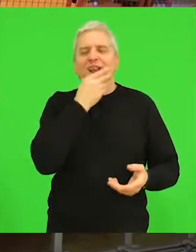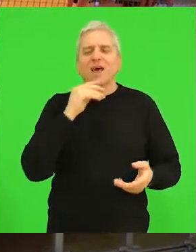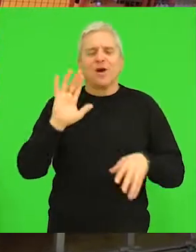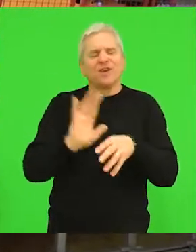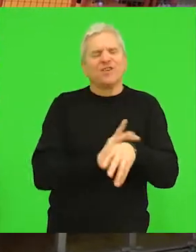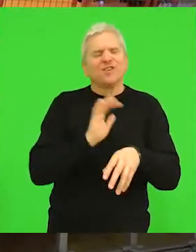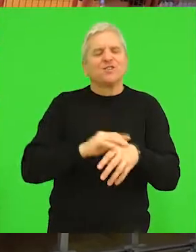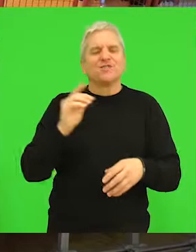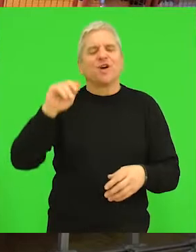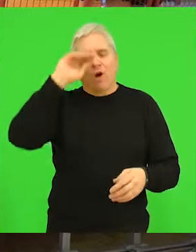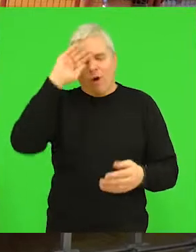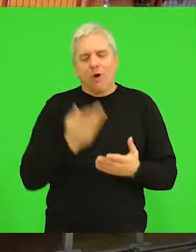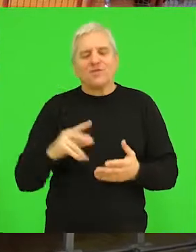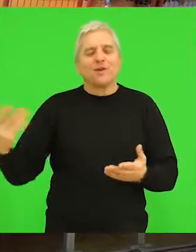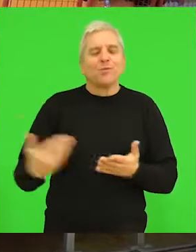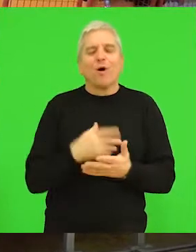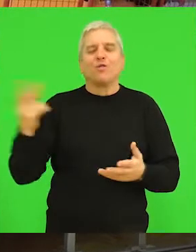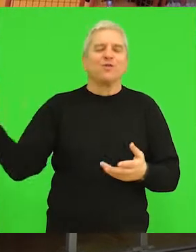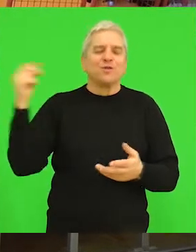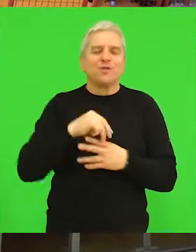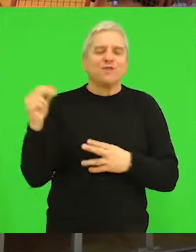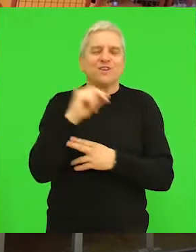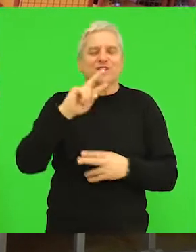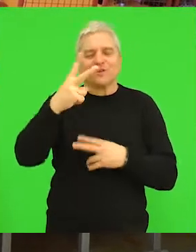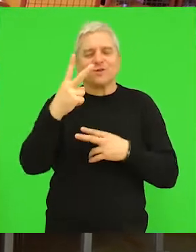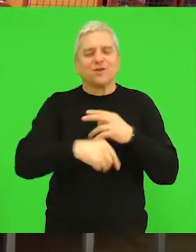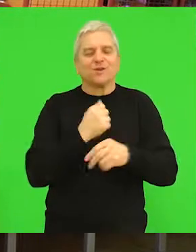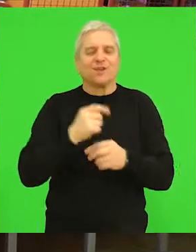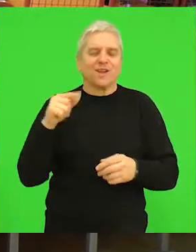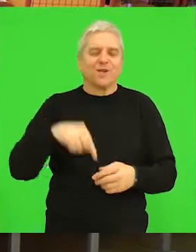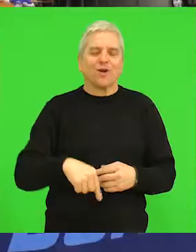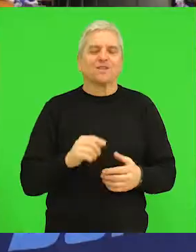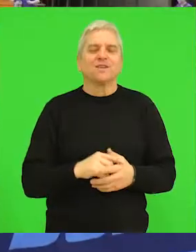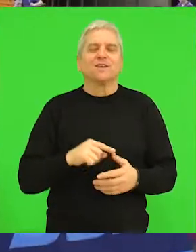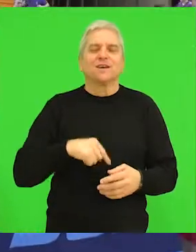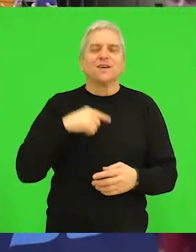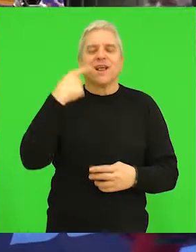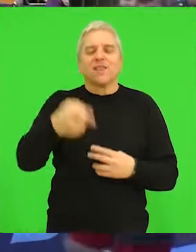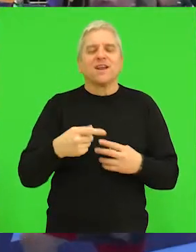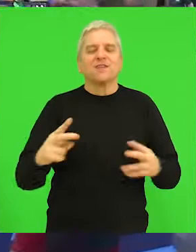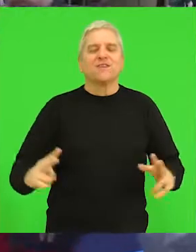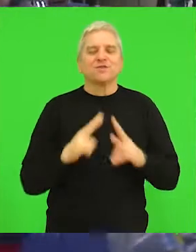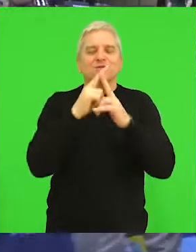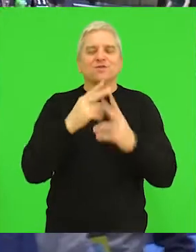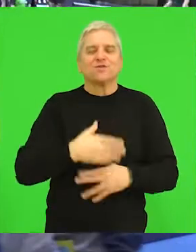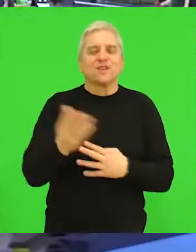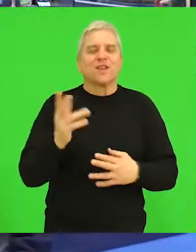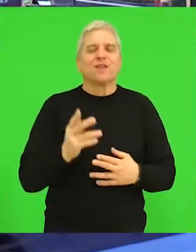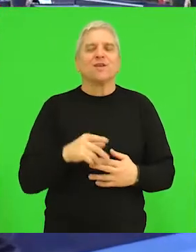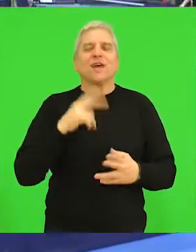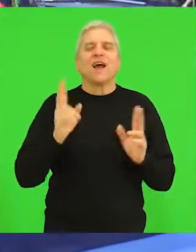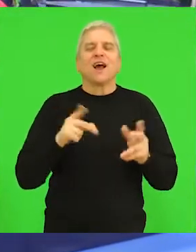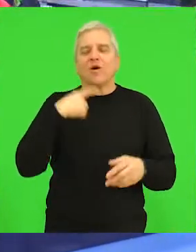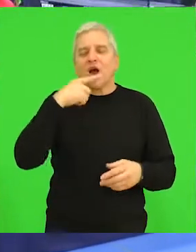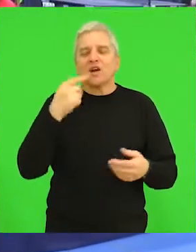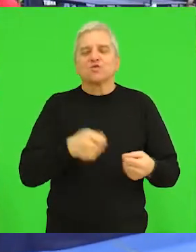iskustva na rastanku objećali ponovno i još masovnije okupljanje u gradu na Tisi naredni susret ljubitelja stonog tenisa prema